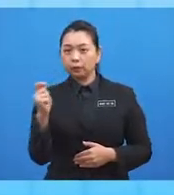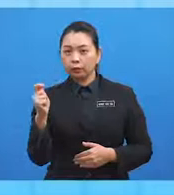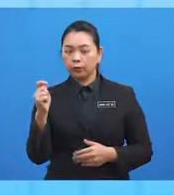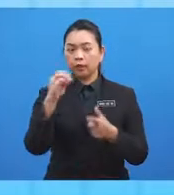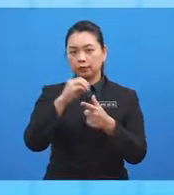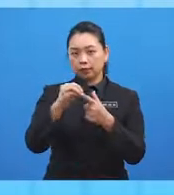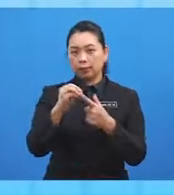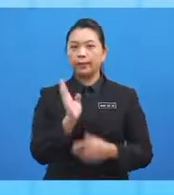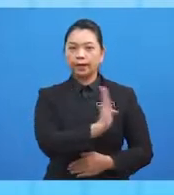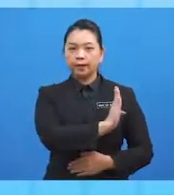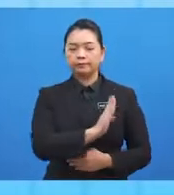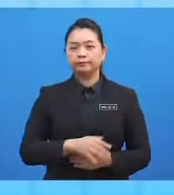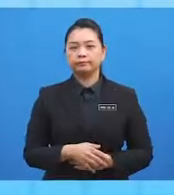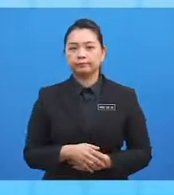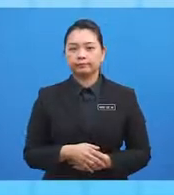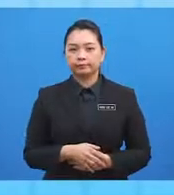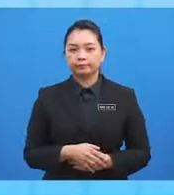timur atau barat.